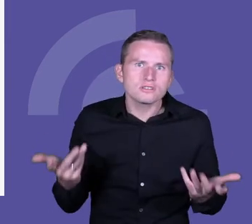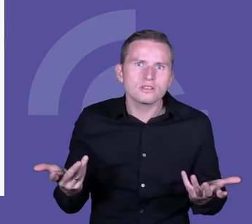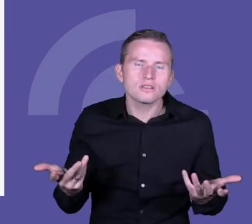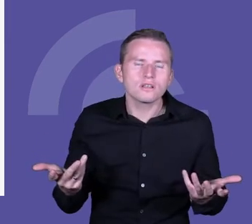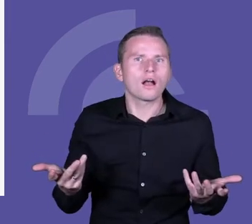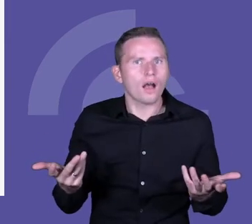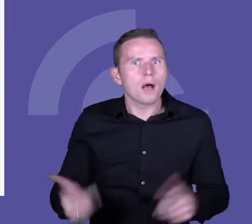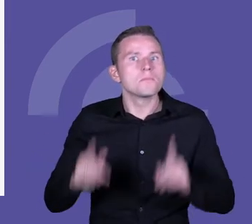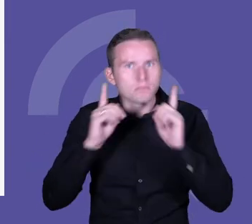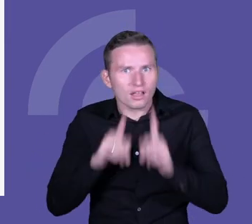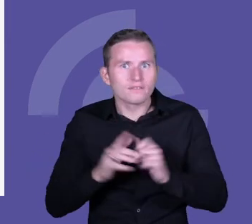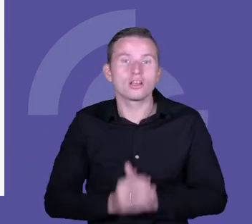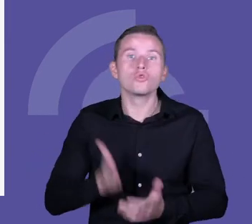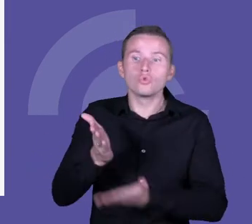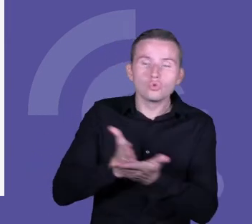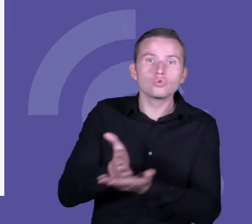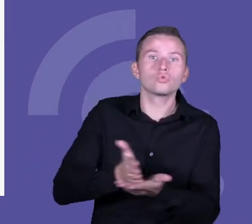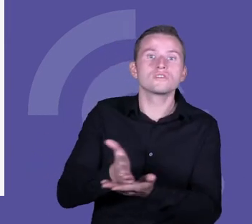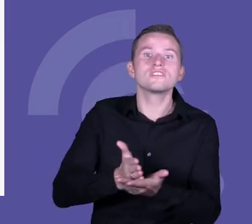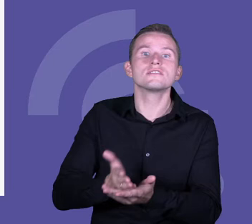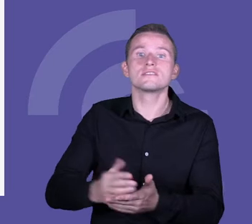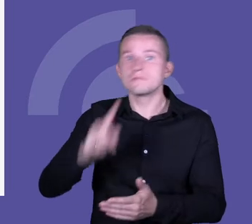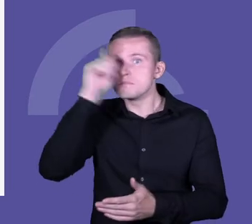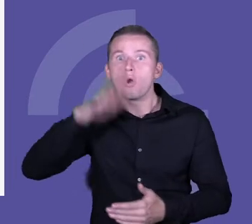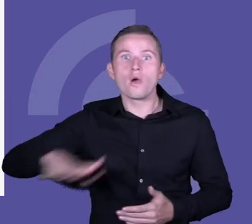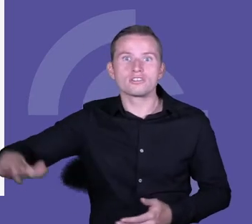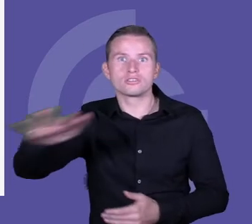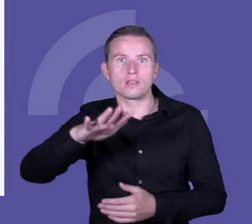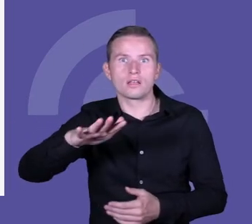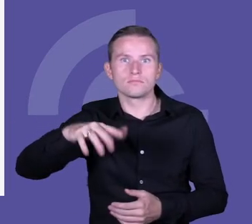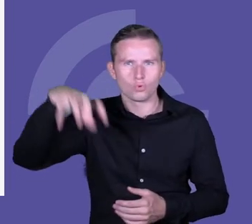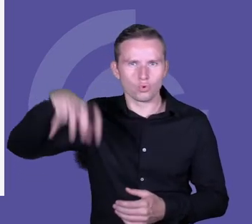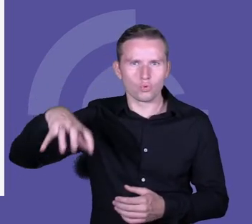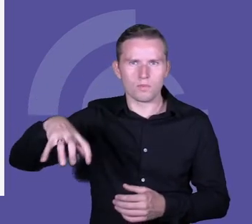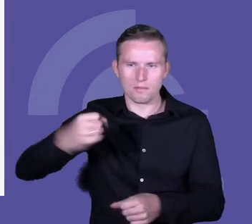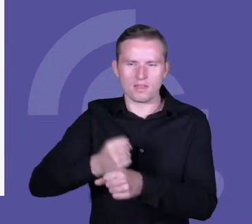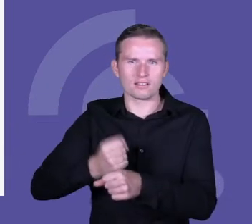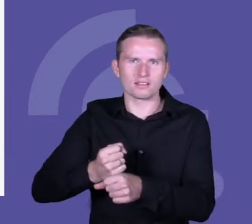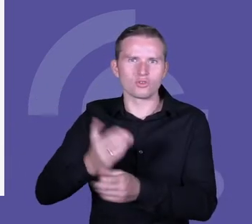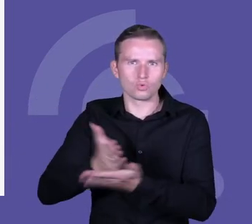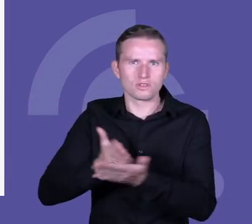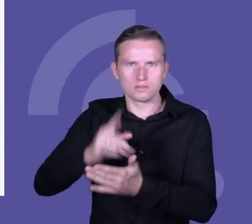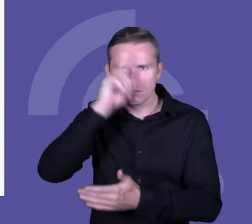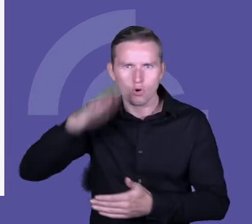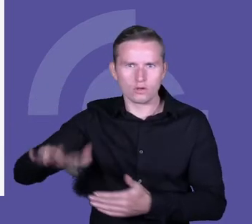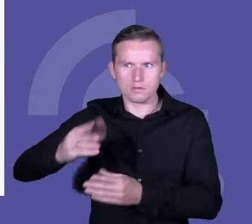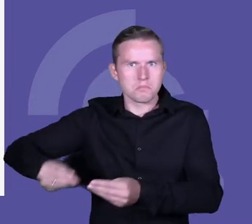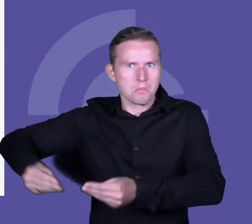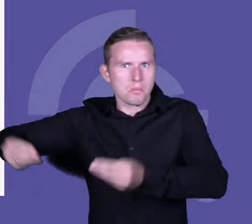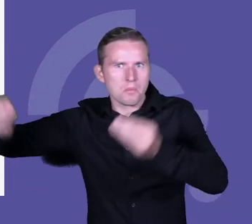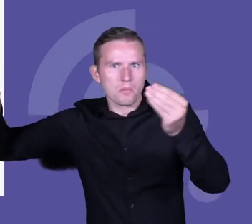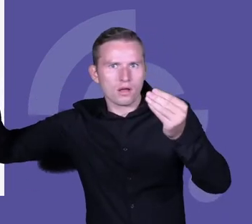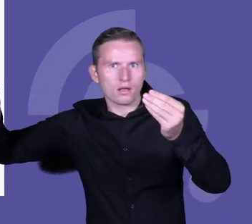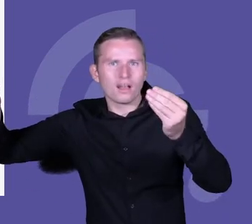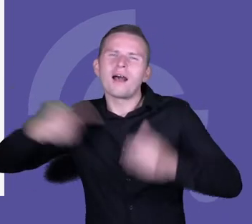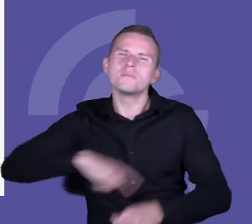mówimy, a sektor usług społecznych się rozrasta bardzo mocno, a my często mówimy o biznesie, o technologiach i tak